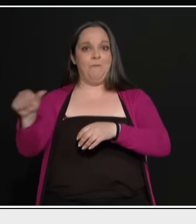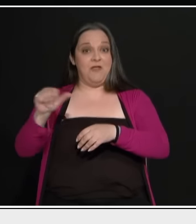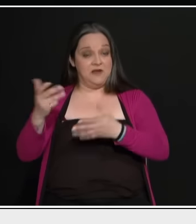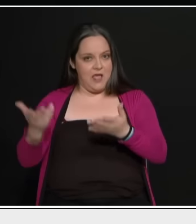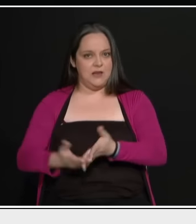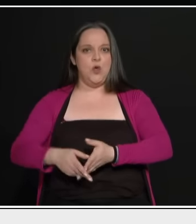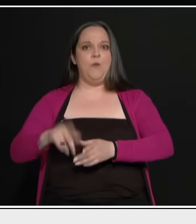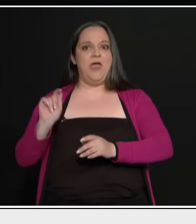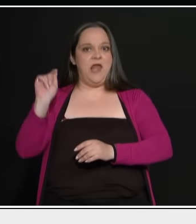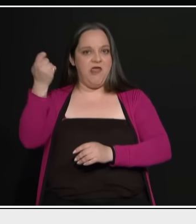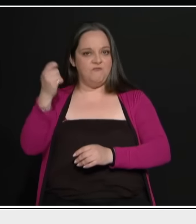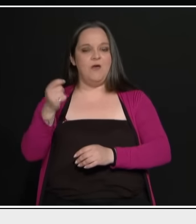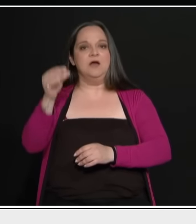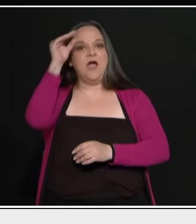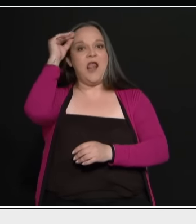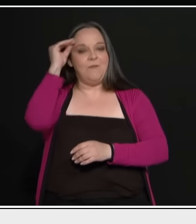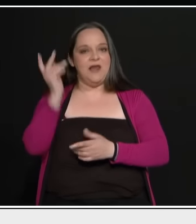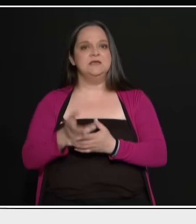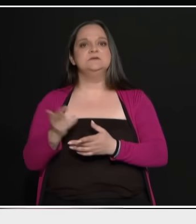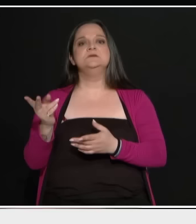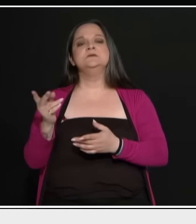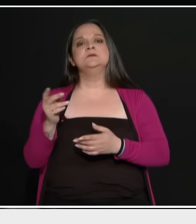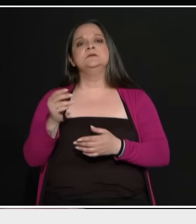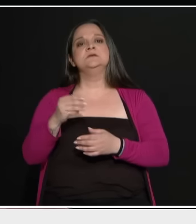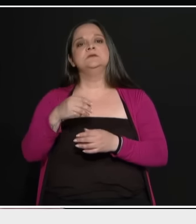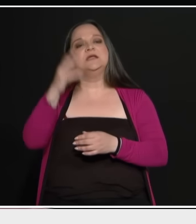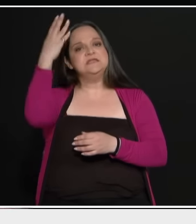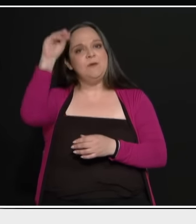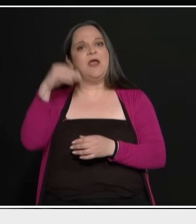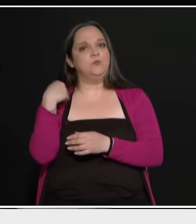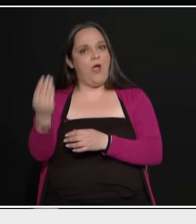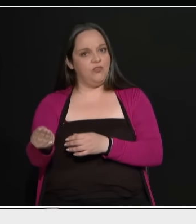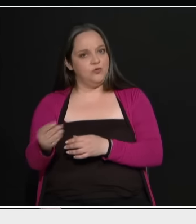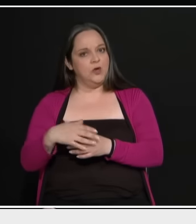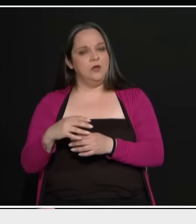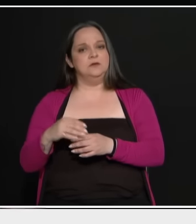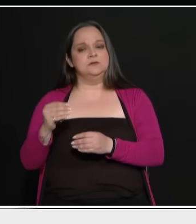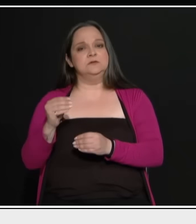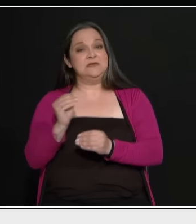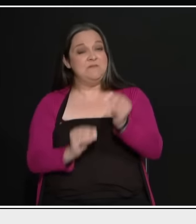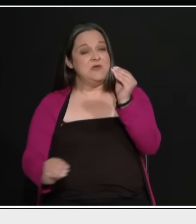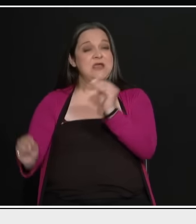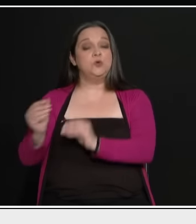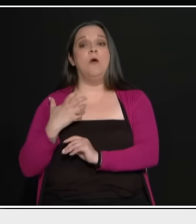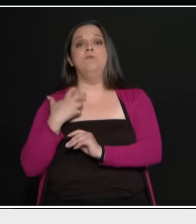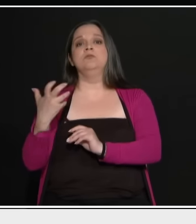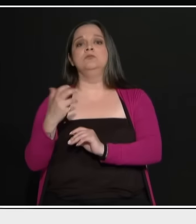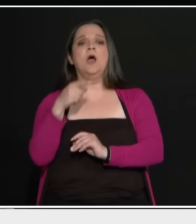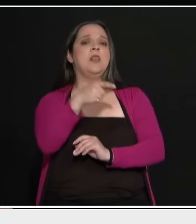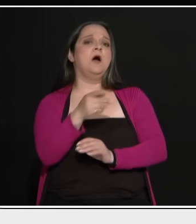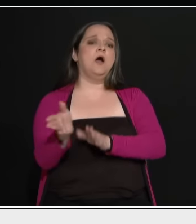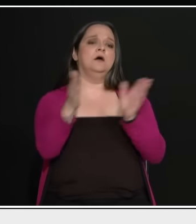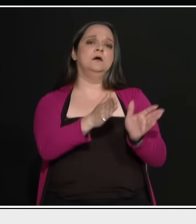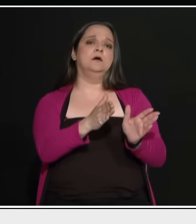ρεύμα που τους έδωσε ο Καραμαλής και ο Τσίπρας, όλοι αυτοί, έχουν μεγαθύρια. Αλλά εσένα σου λέει 800 ευρώ